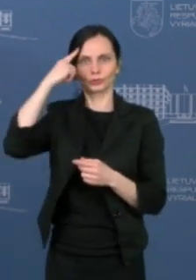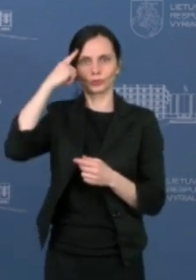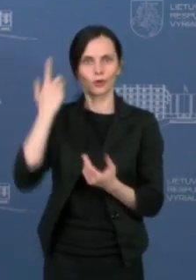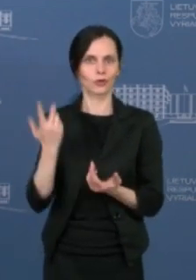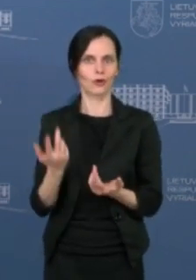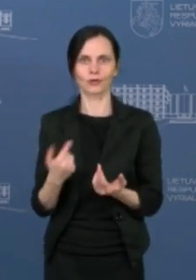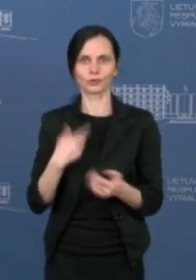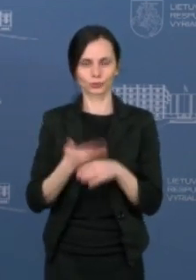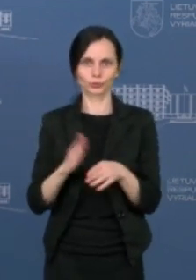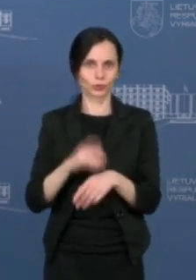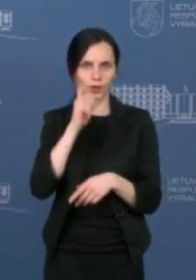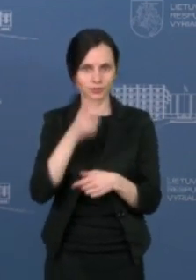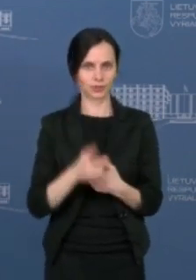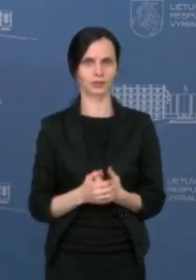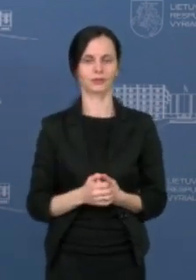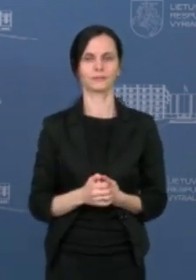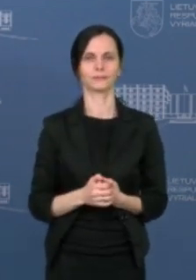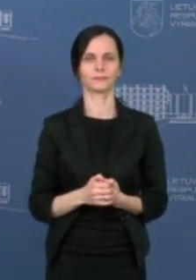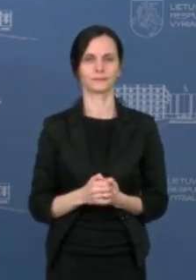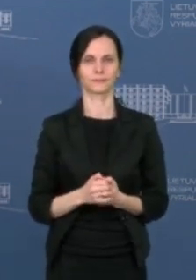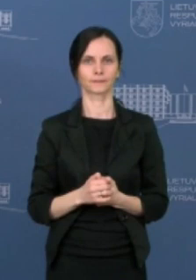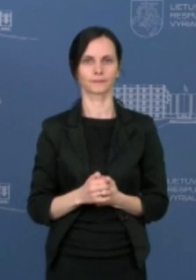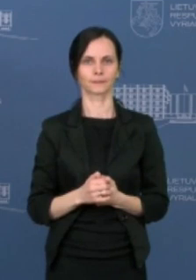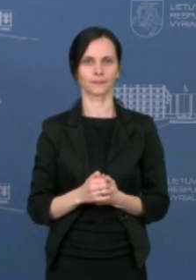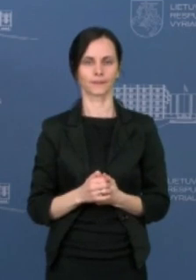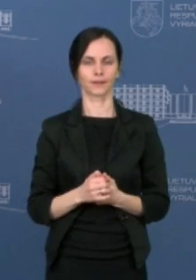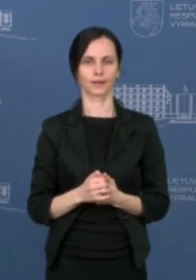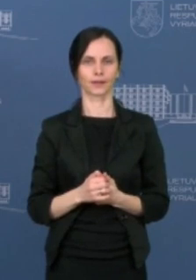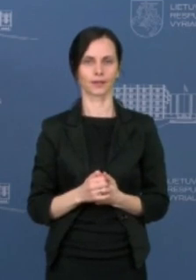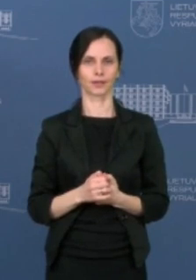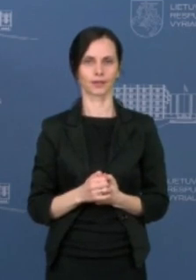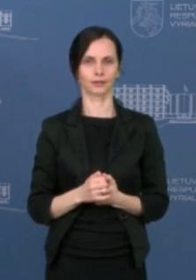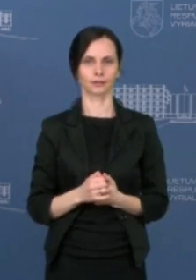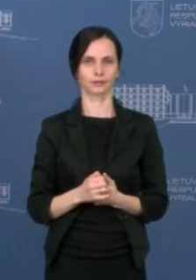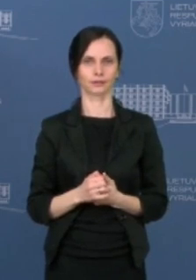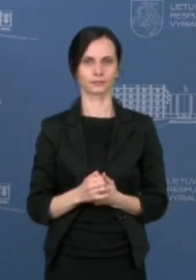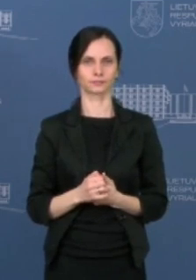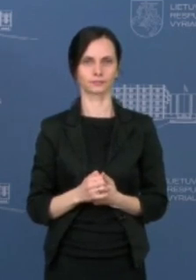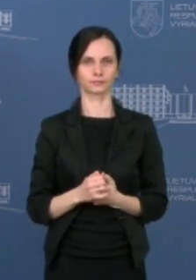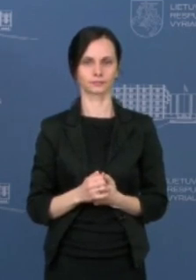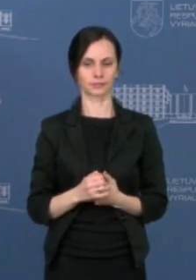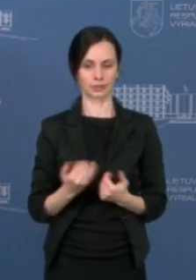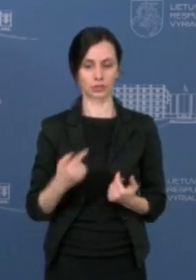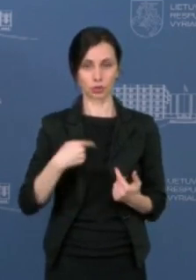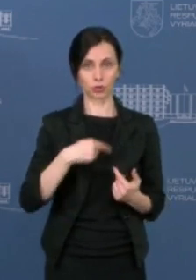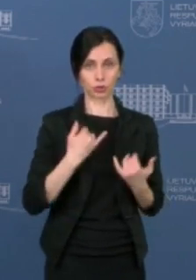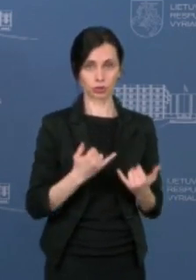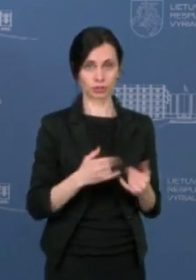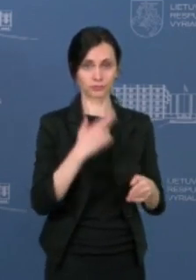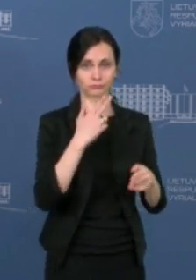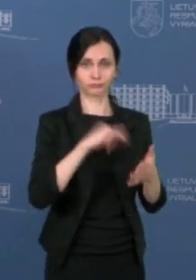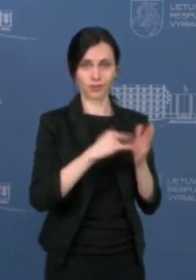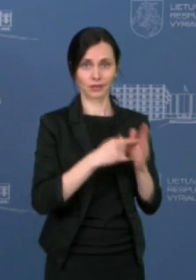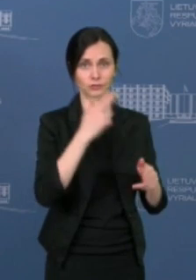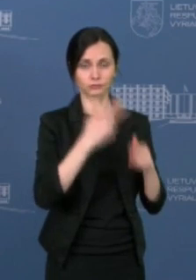versijų. Ir paskelbė žiniasklaida. Šitas planas iš esmės buvo